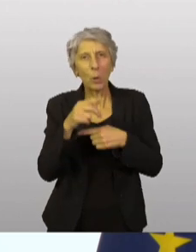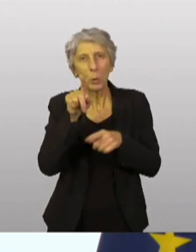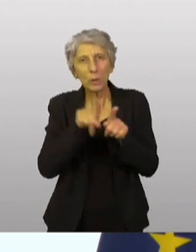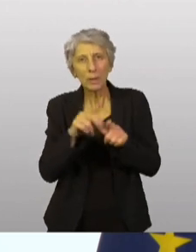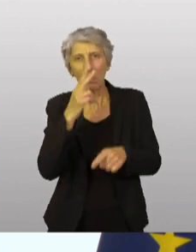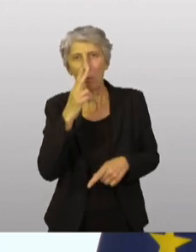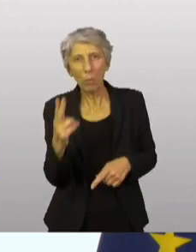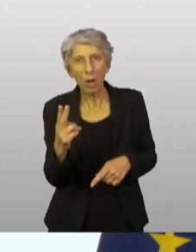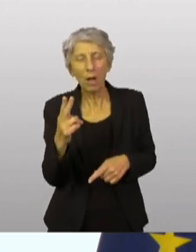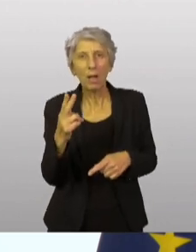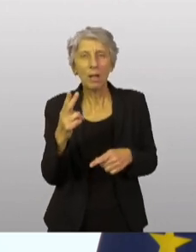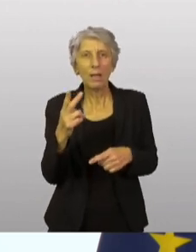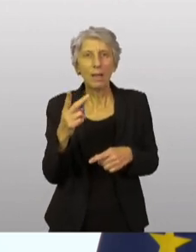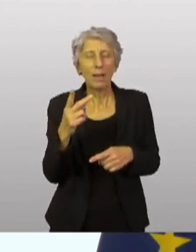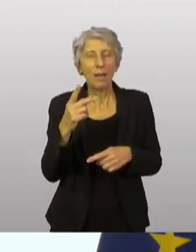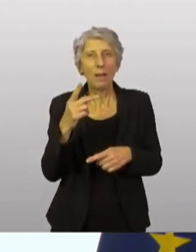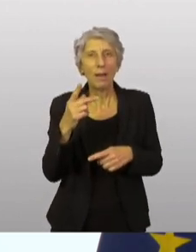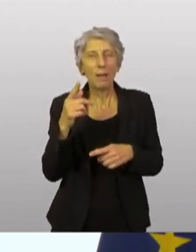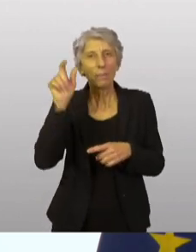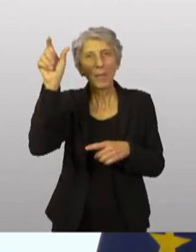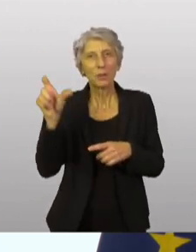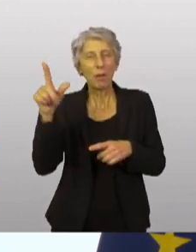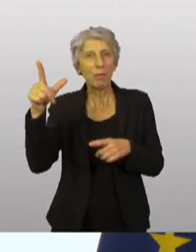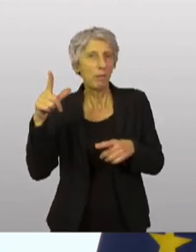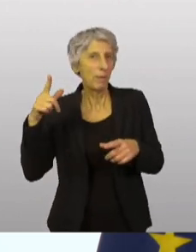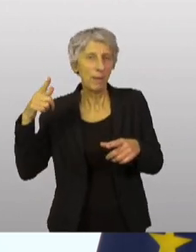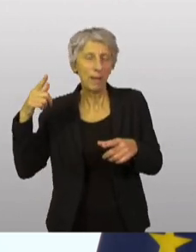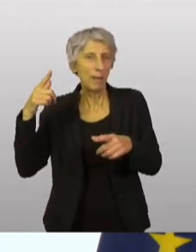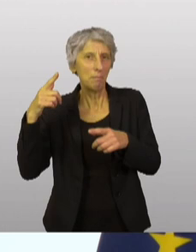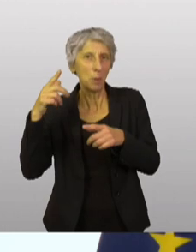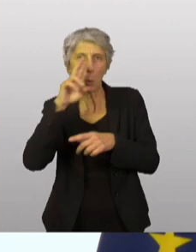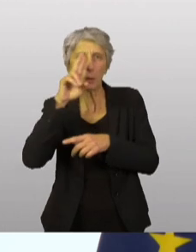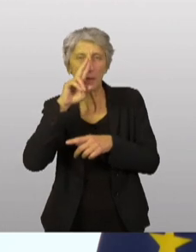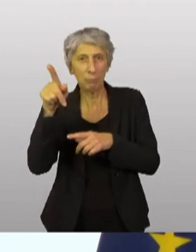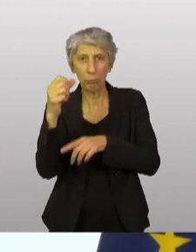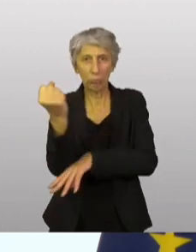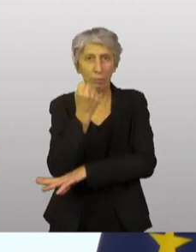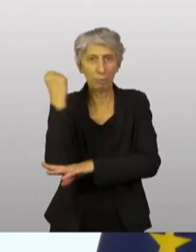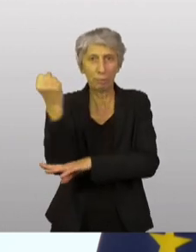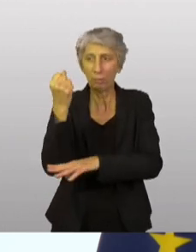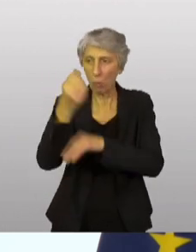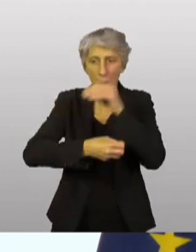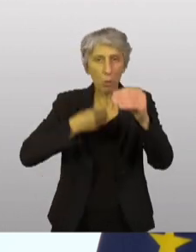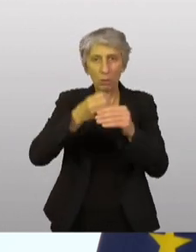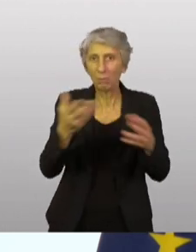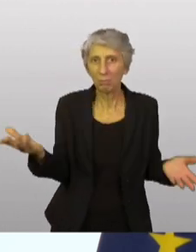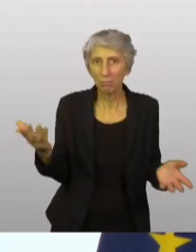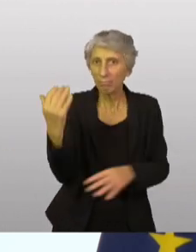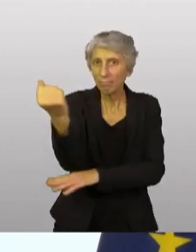la solitude de l'agresseur sur l'arène, l'échiquier international, sur les événements